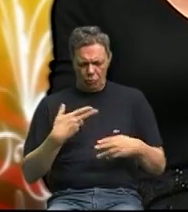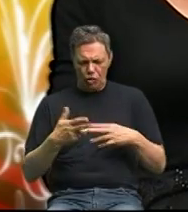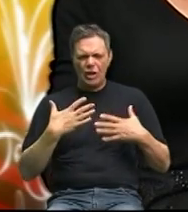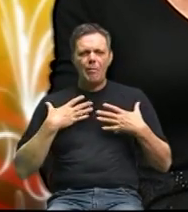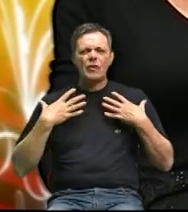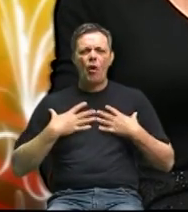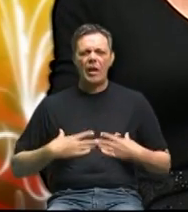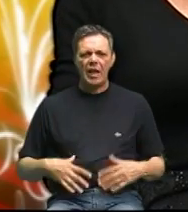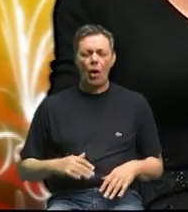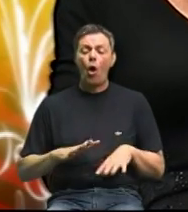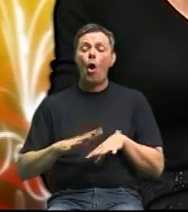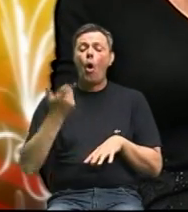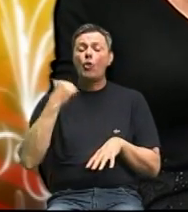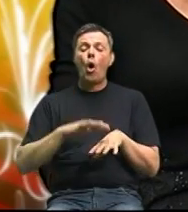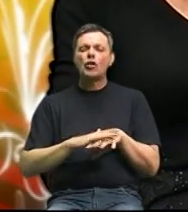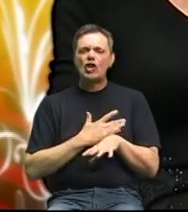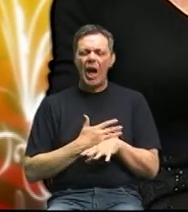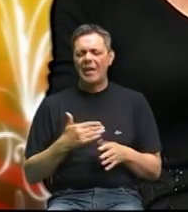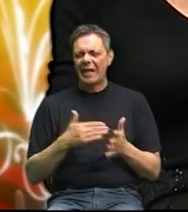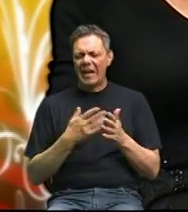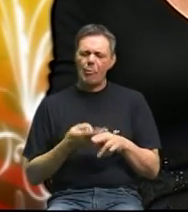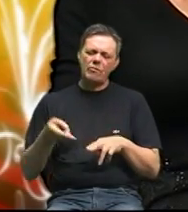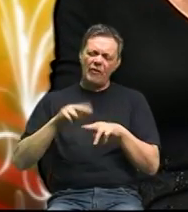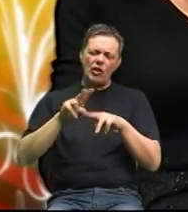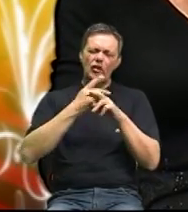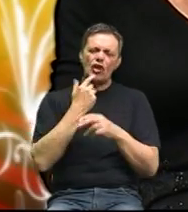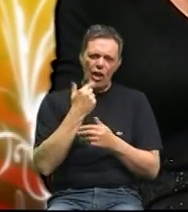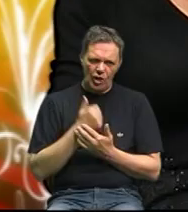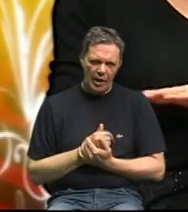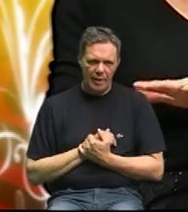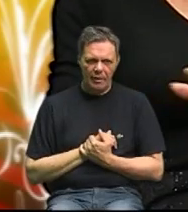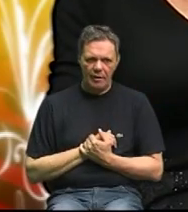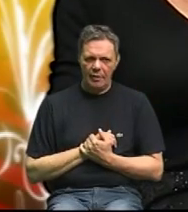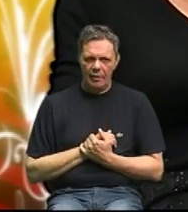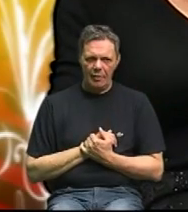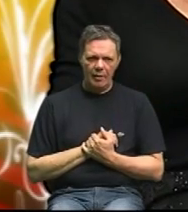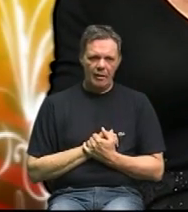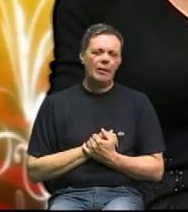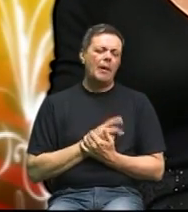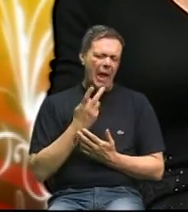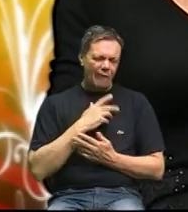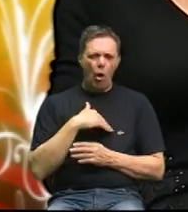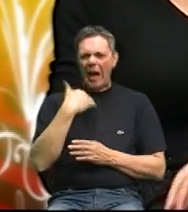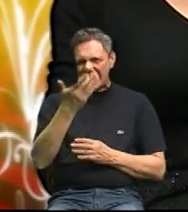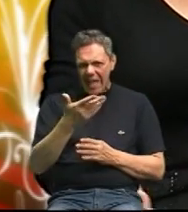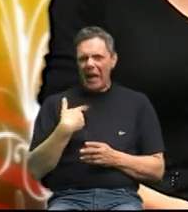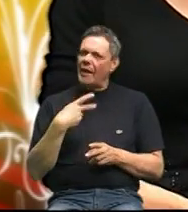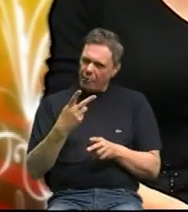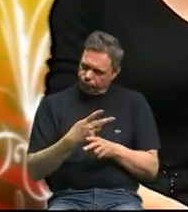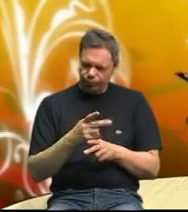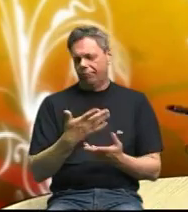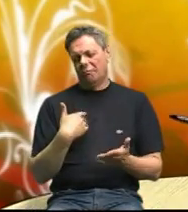ovoga osjećaja da treba ovaj šećer tijelu posle nije treba zaprvo